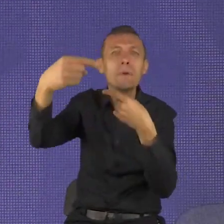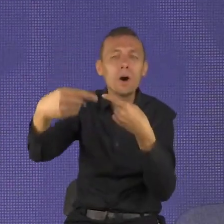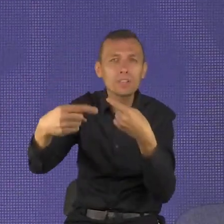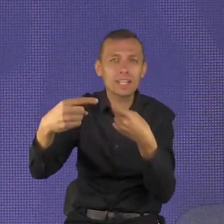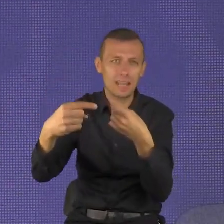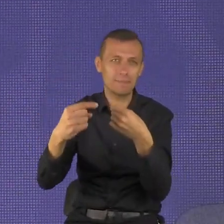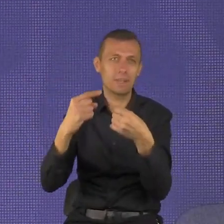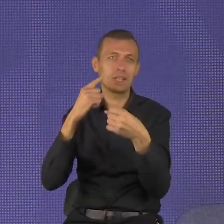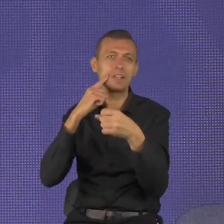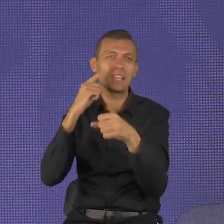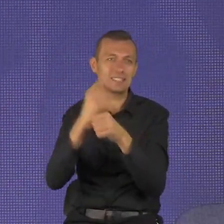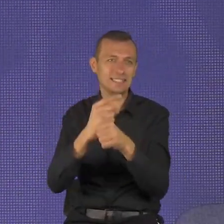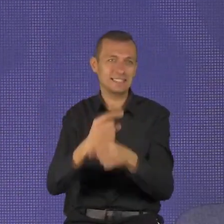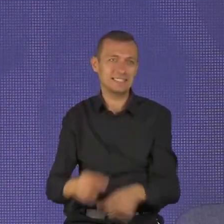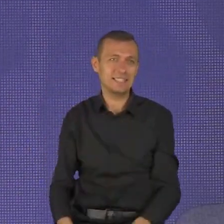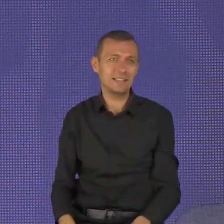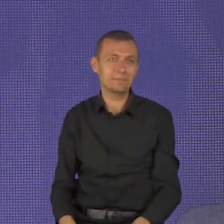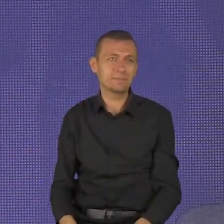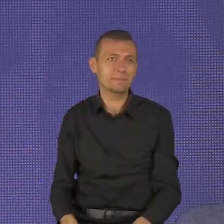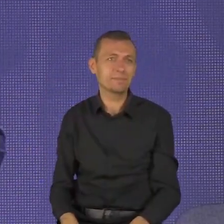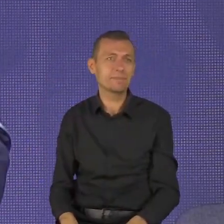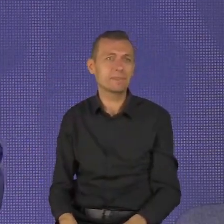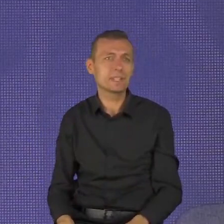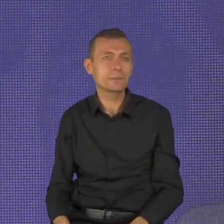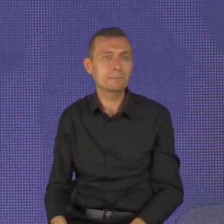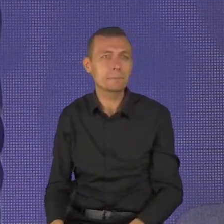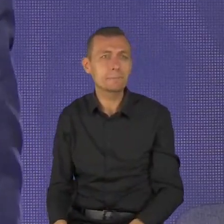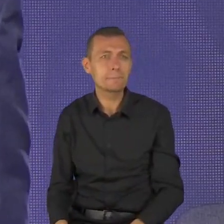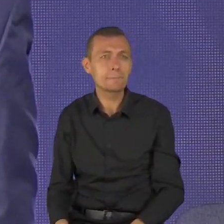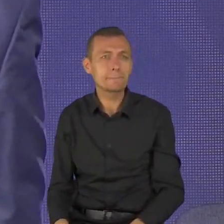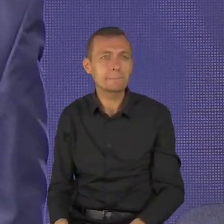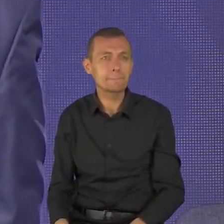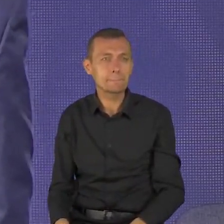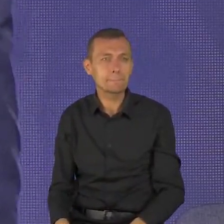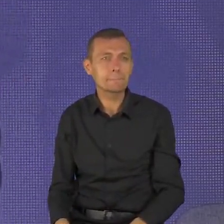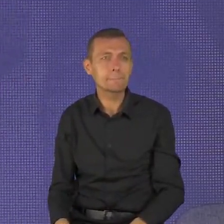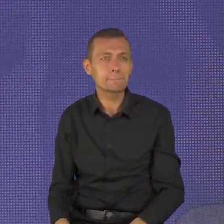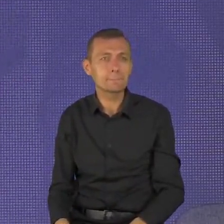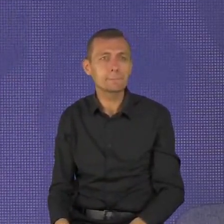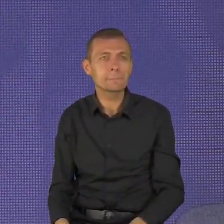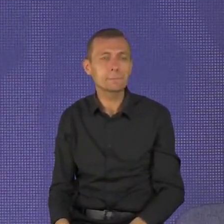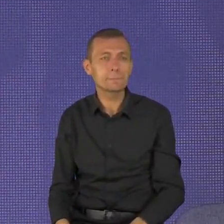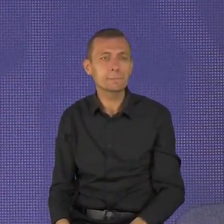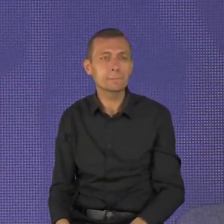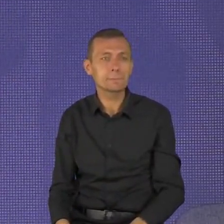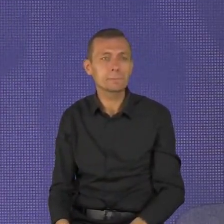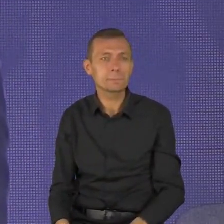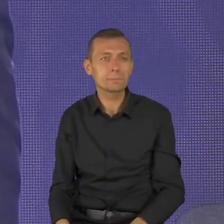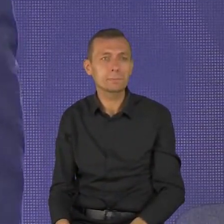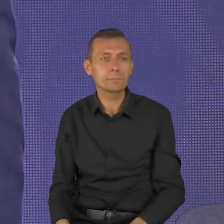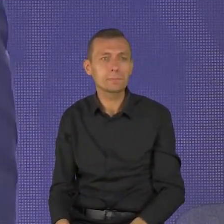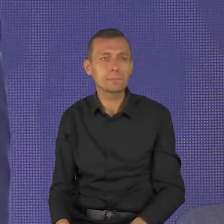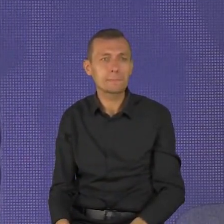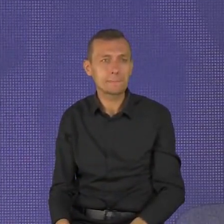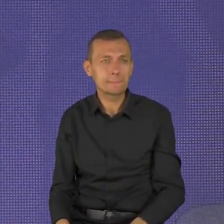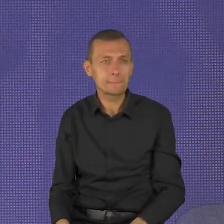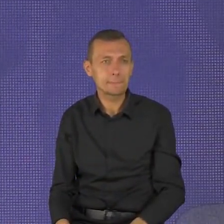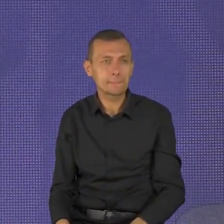wskazówki. Nie możesz tylko dodawać zadań do swojego planu bez wyeliminowania innych rzeczy.